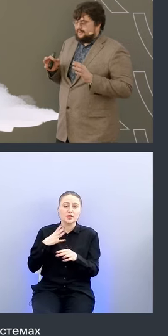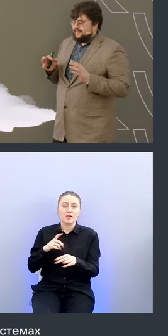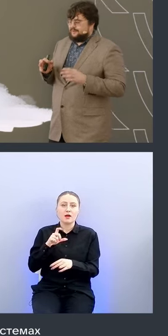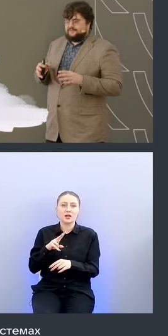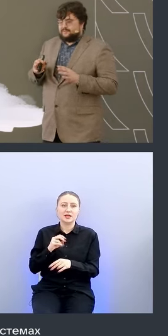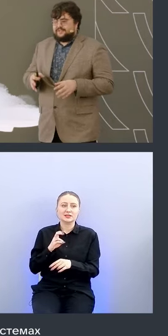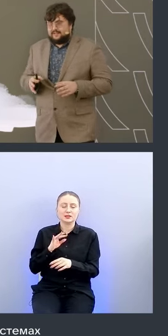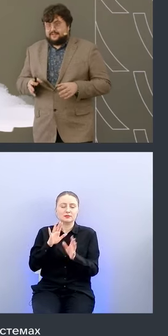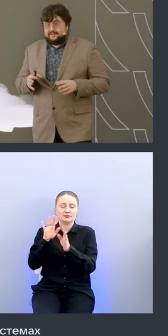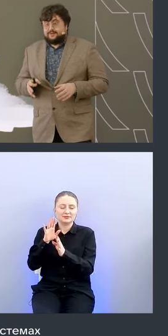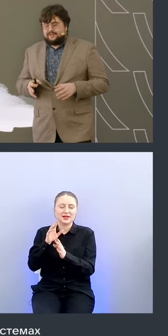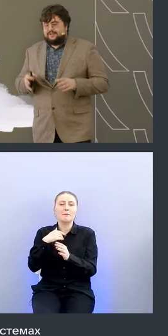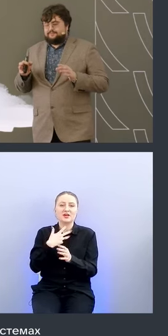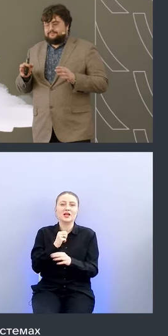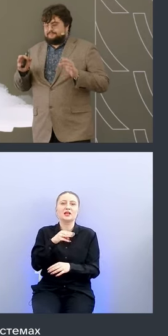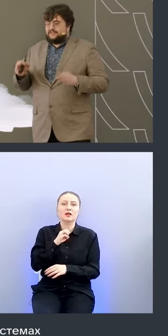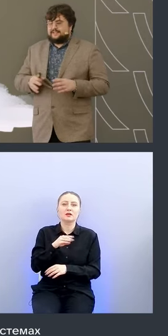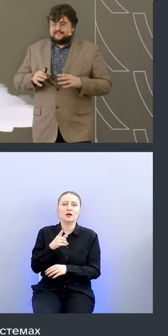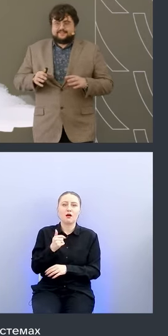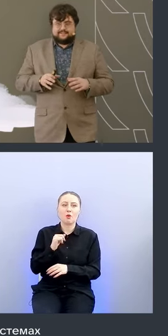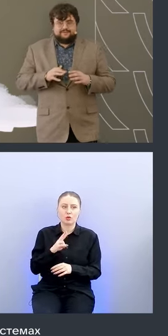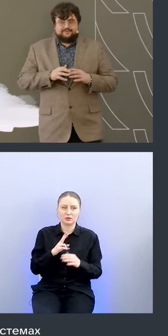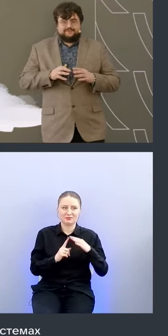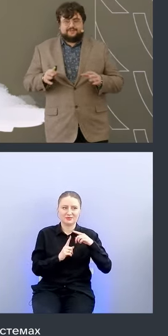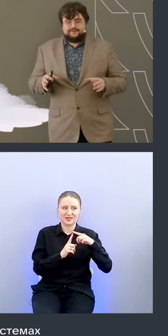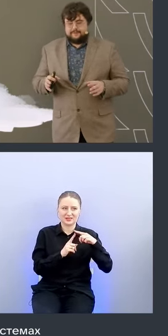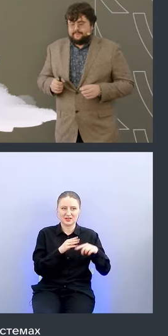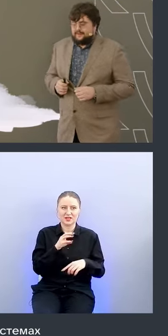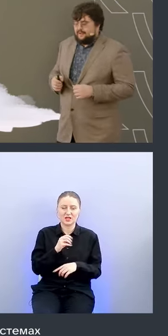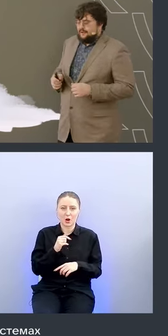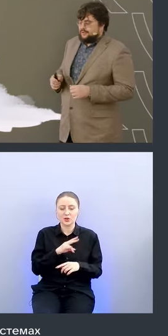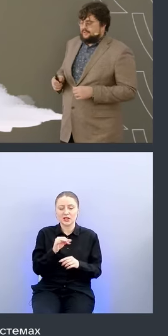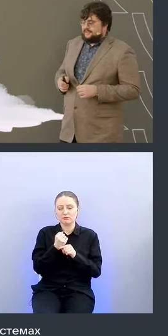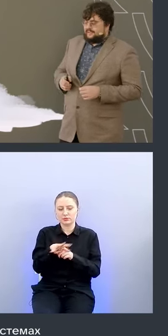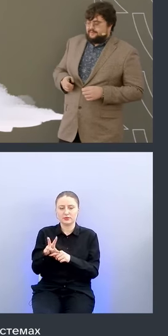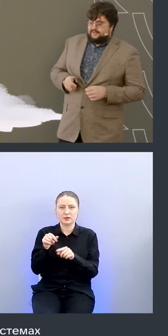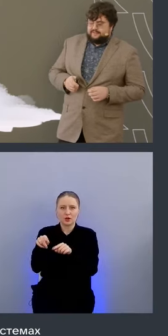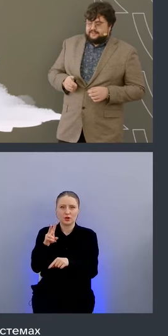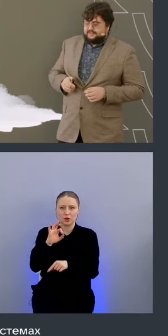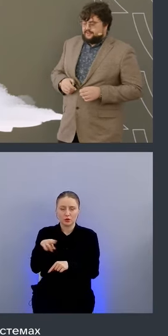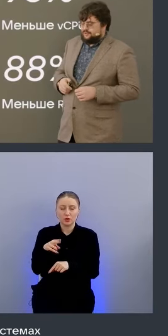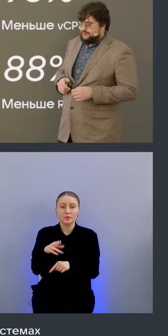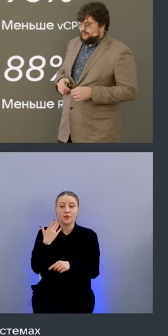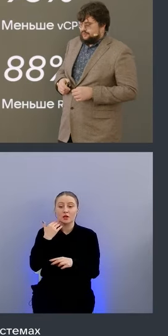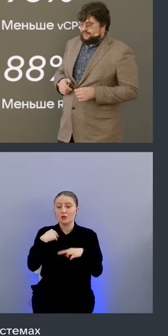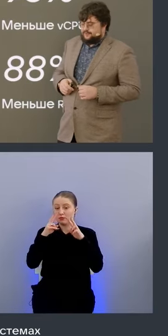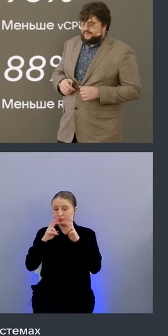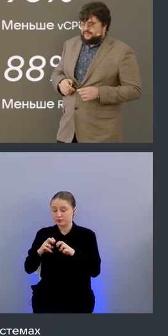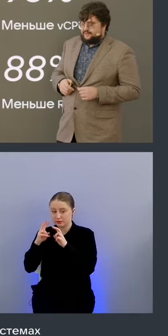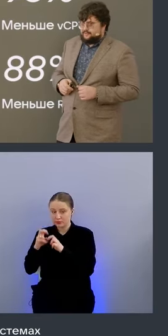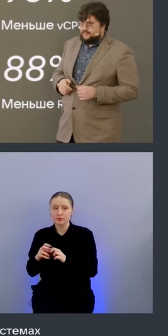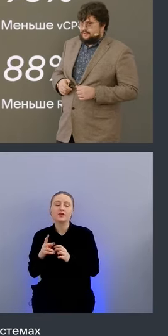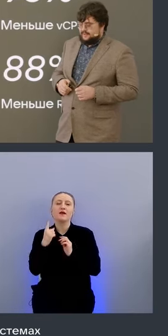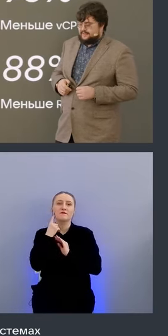и мы взяли этот рагон и прекрасно раскатили его на все ноды после тестирования выяснилось что что с